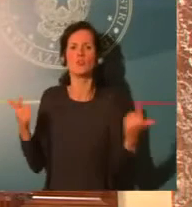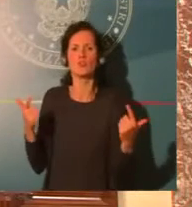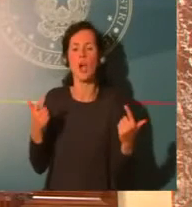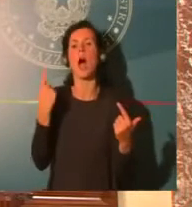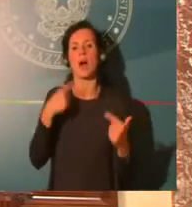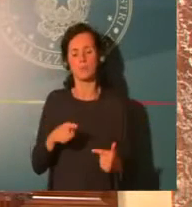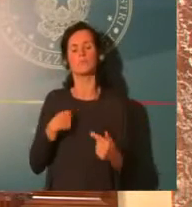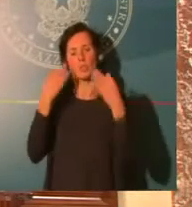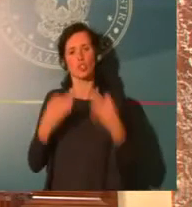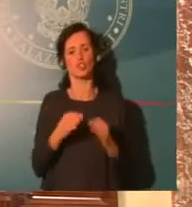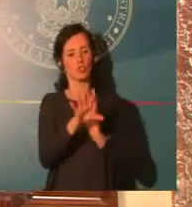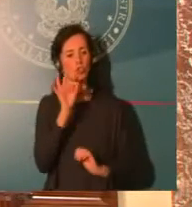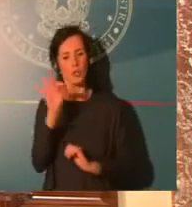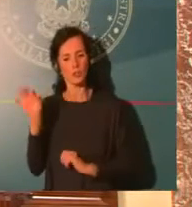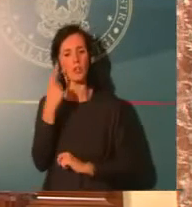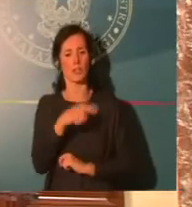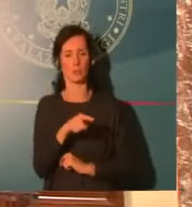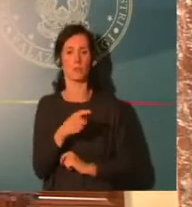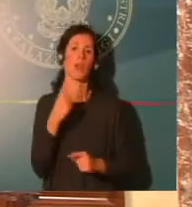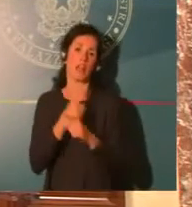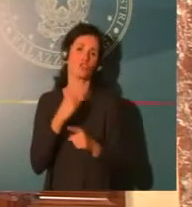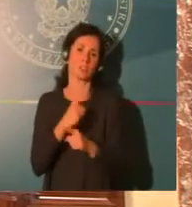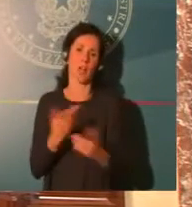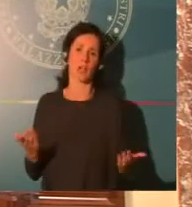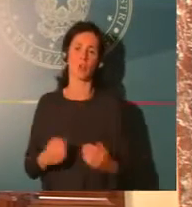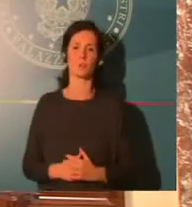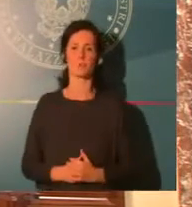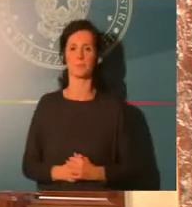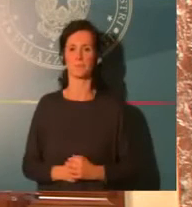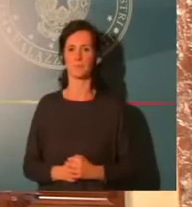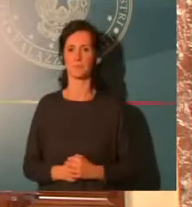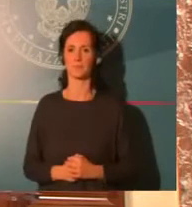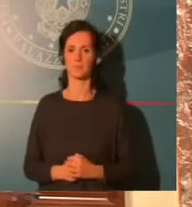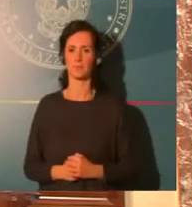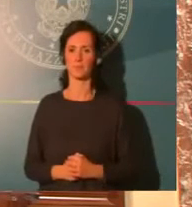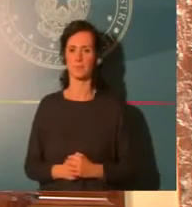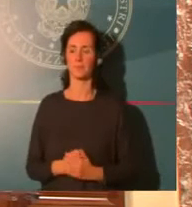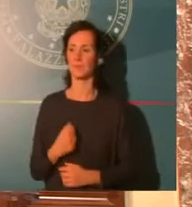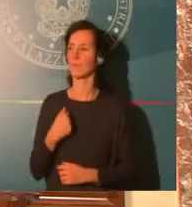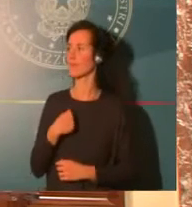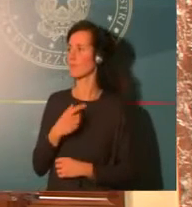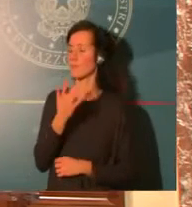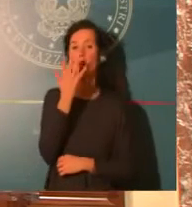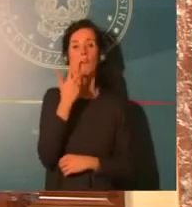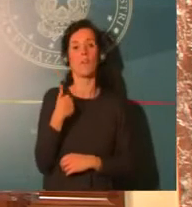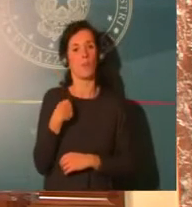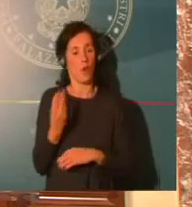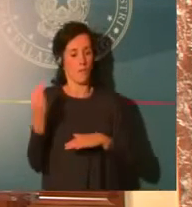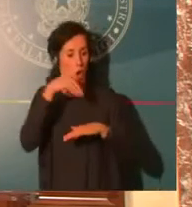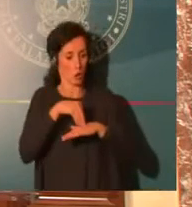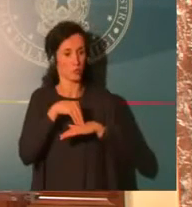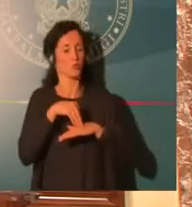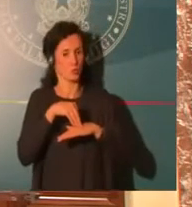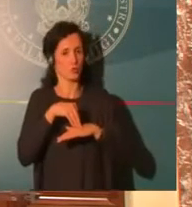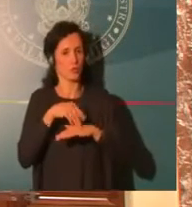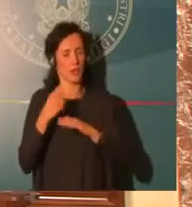Aggiungere, integrare e rafforzare la risposta alla domanda precedente sulla finanza pubblica, perché la finanza pubblica